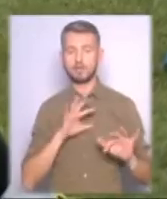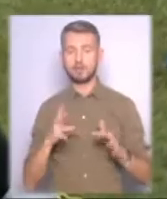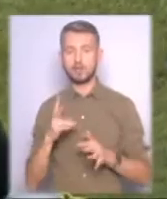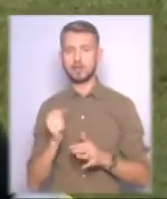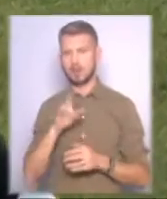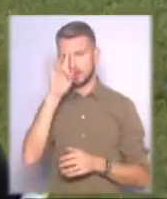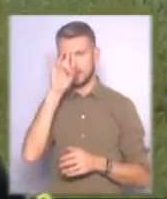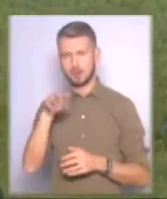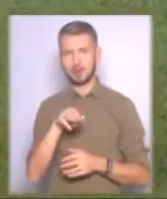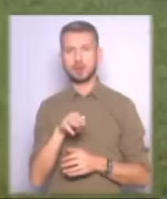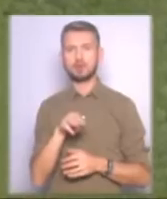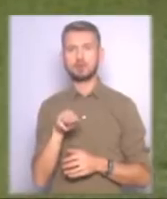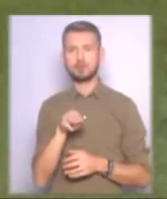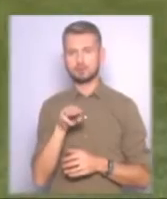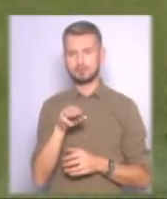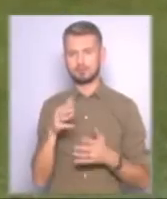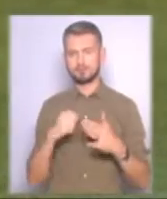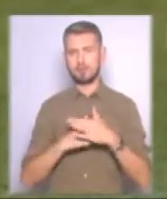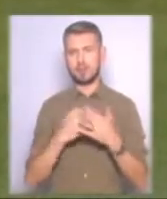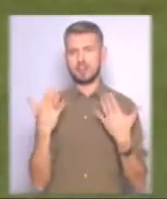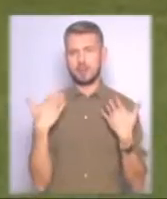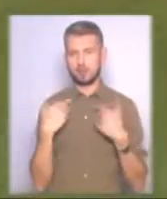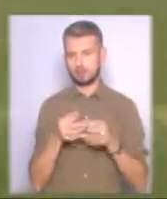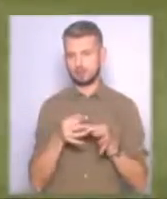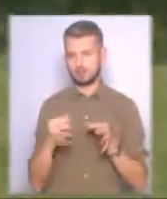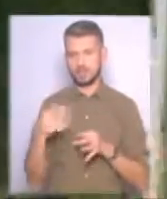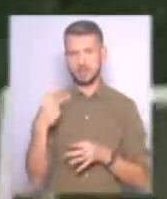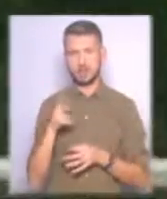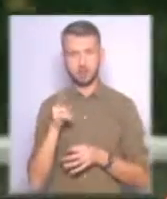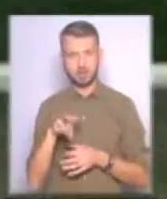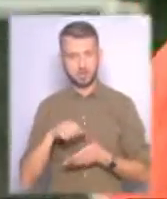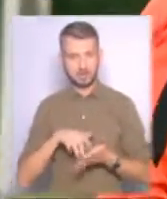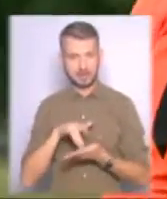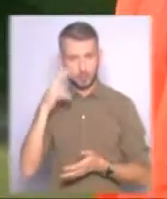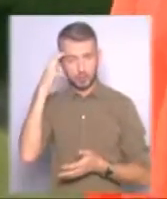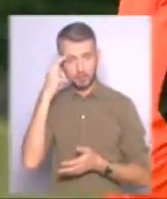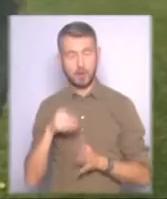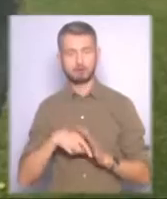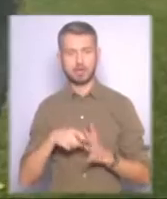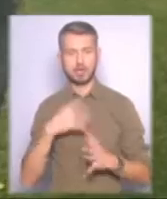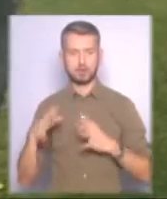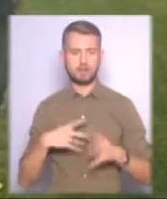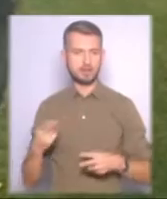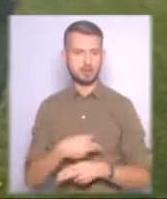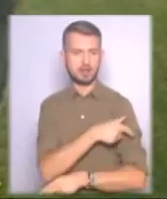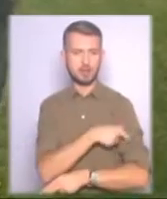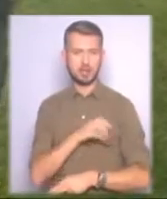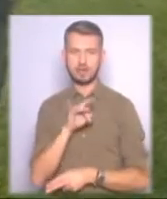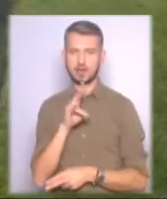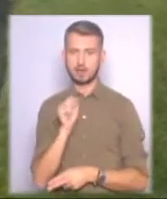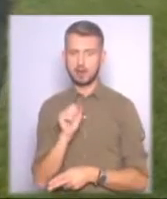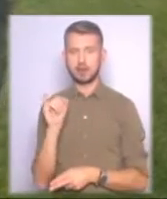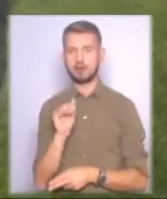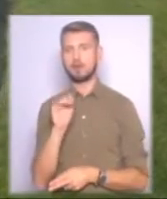на знаменитій турчинській базі Святошин, що за 20 кілометрів від центру Києва. «Шахтар» тренувався без капітана Даріо Сверни та